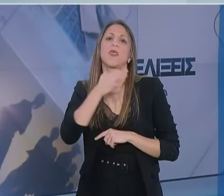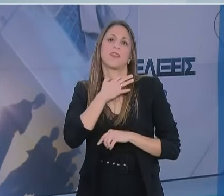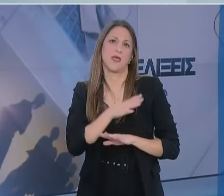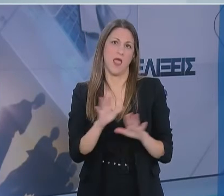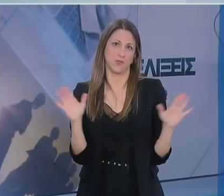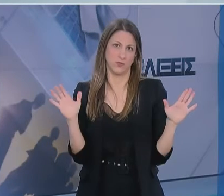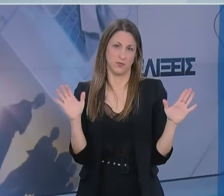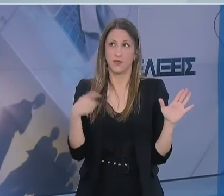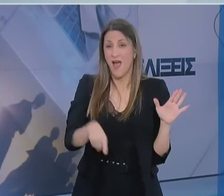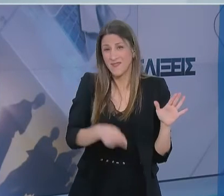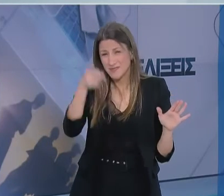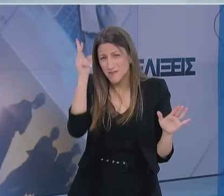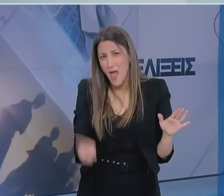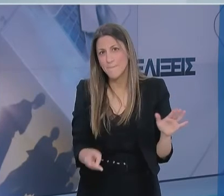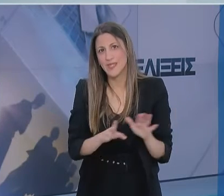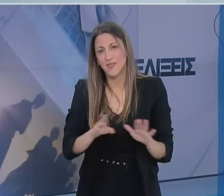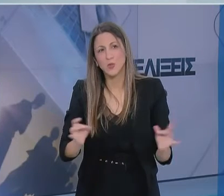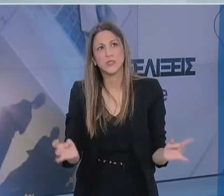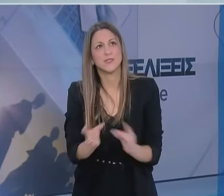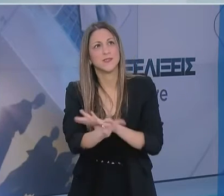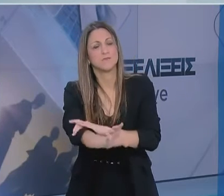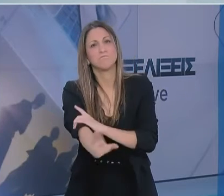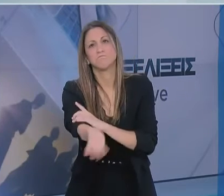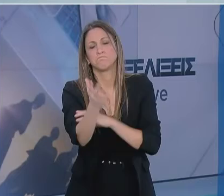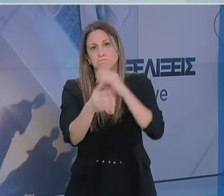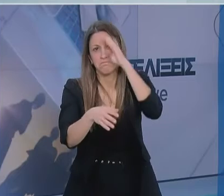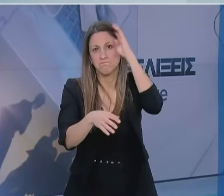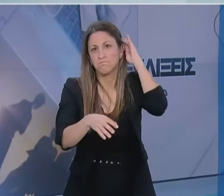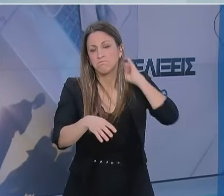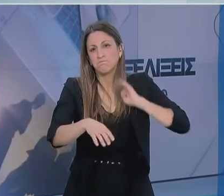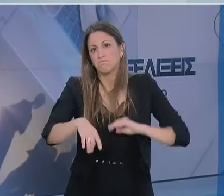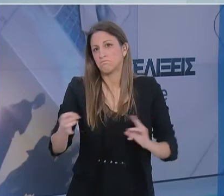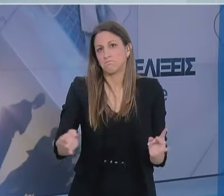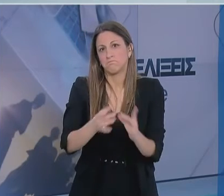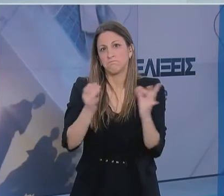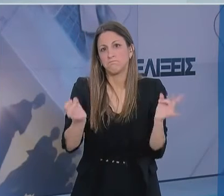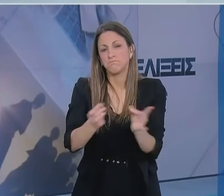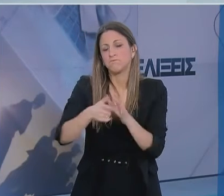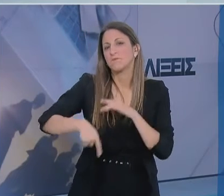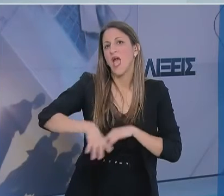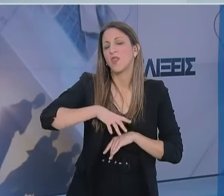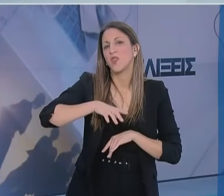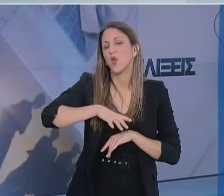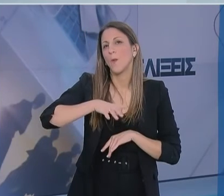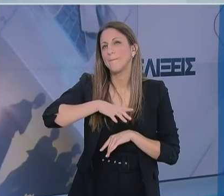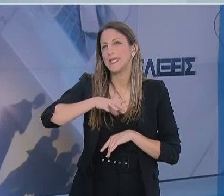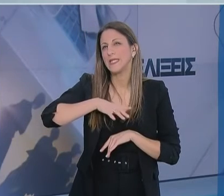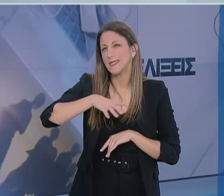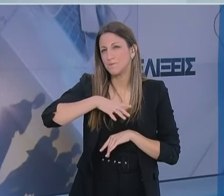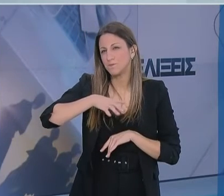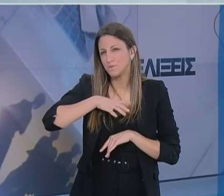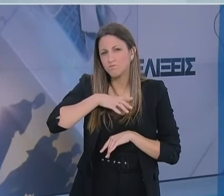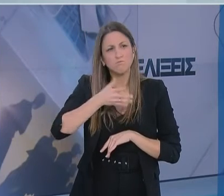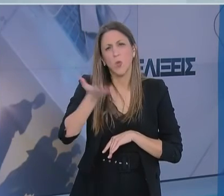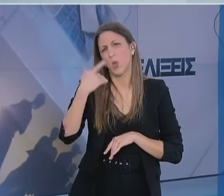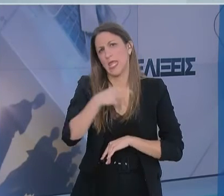και είναι και επικίνδυνες όταν χρησιμοποιούνται από ανθρώπους που ανήκουν